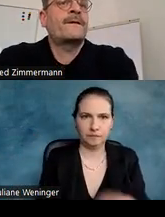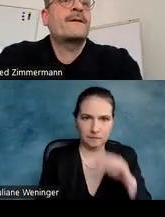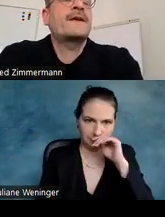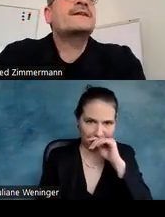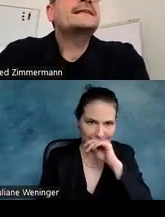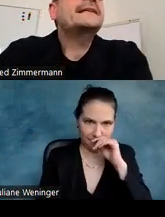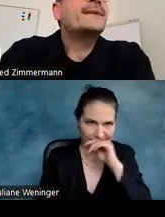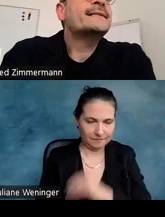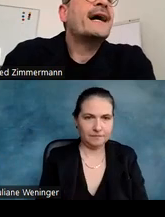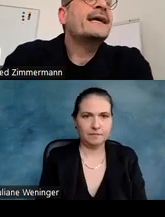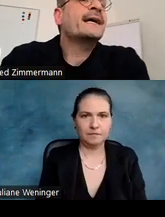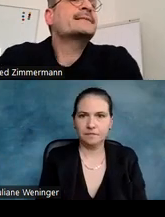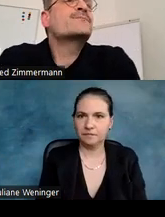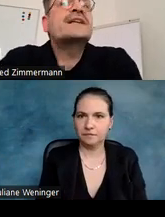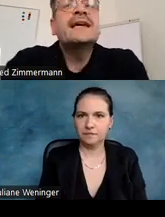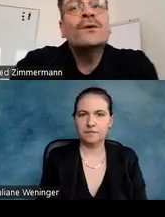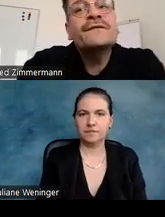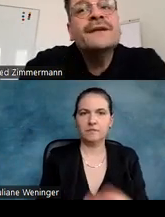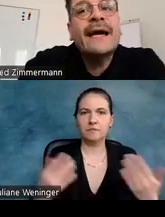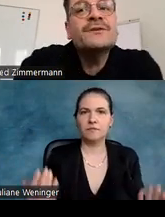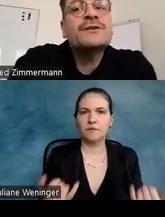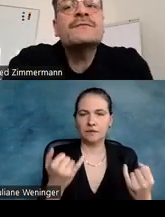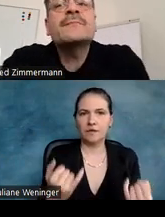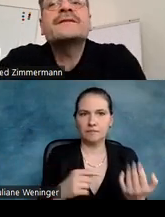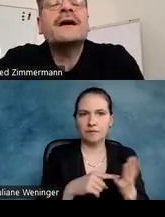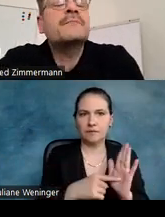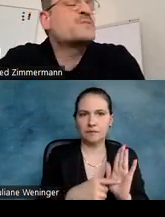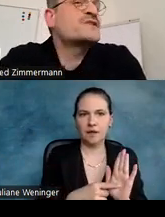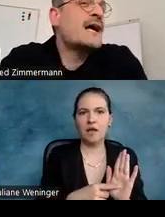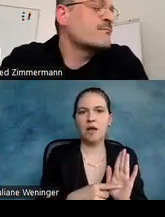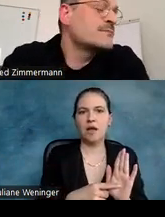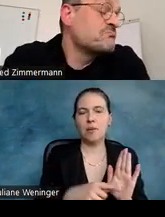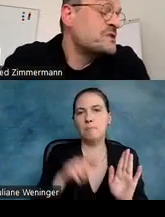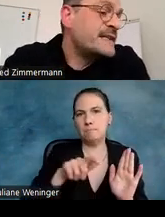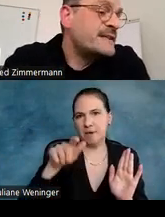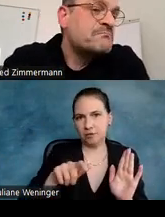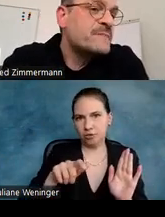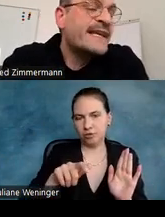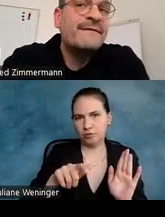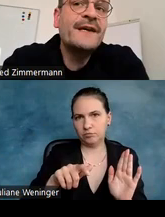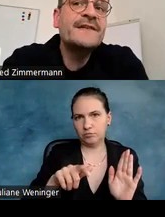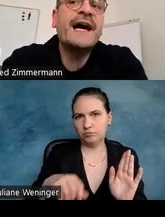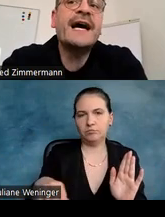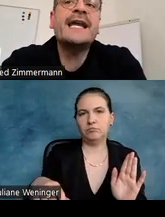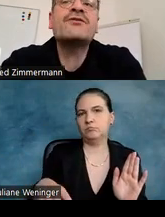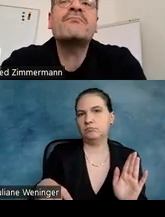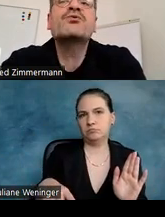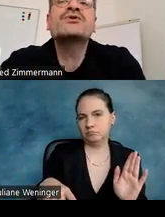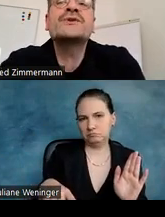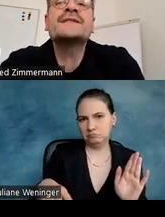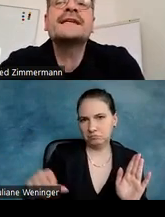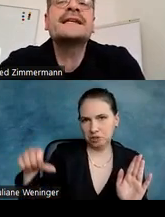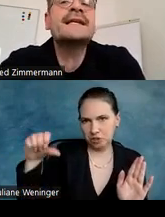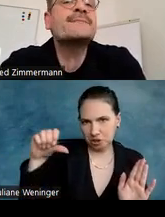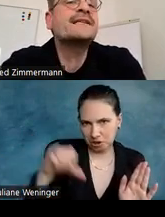Ich will Ihnen hier mal zeigen als Simulierung, wie Menschen mit sozusagen schlechten Sehfähigkeiten bei